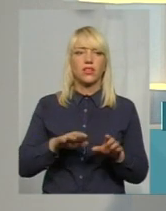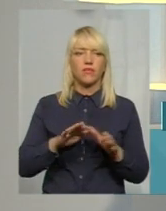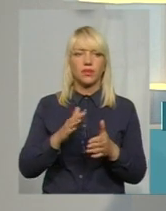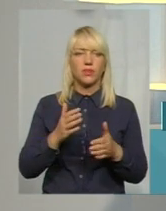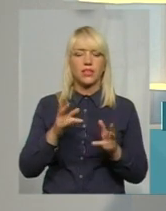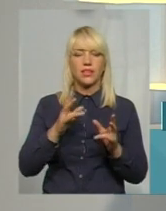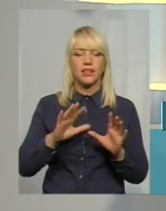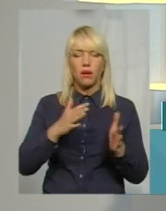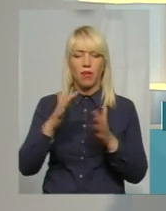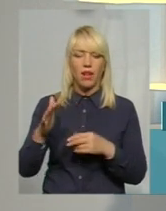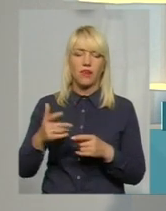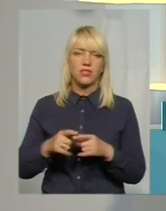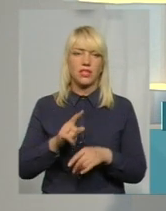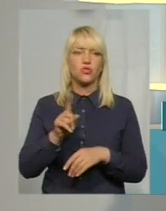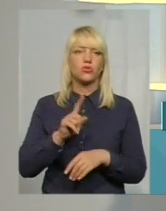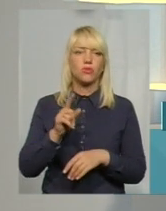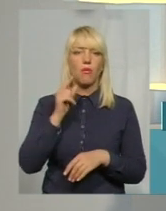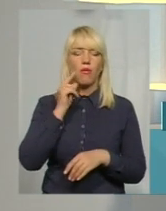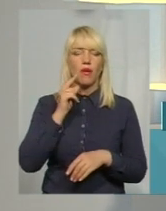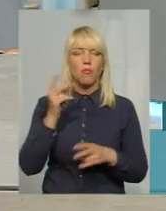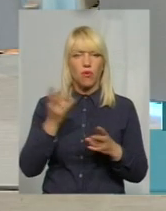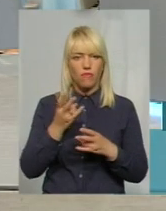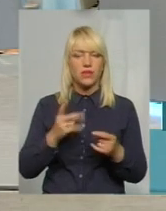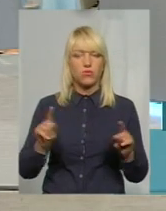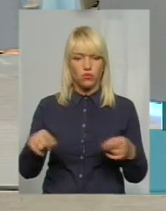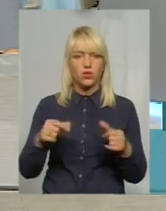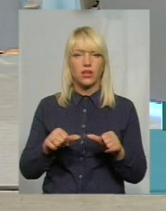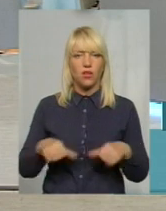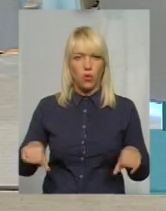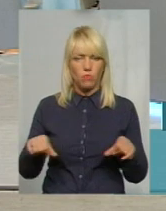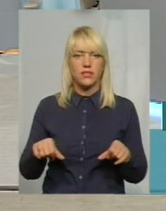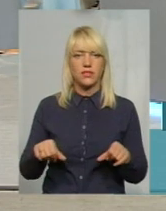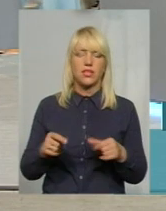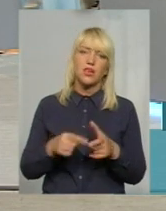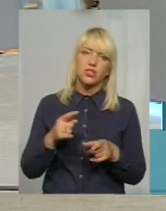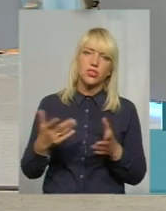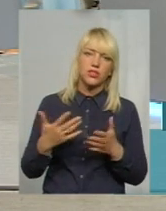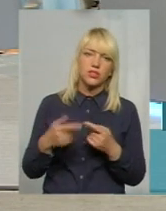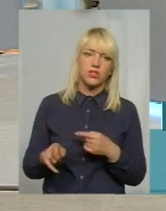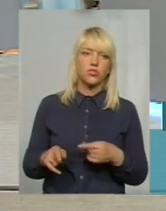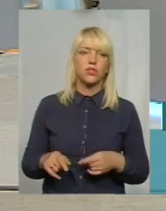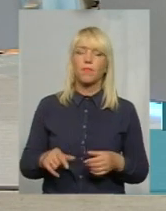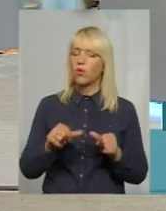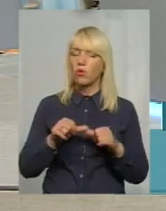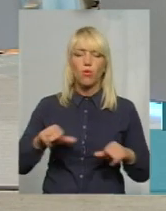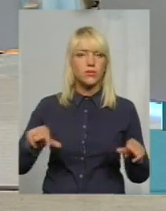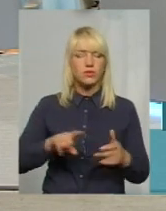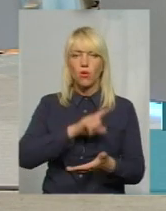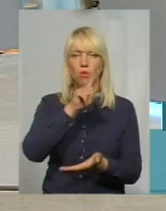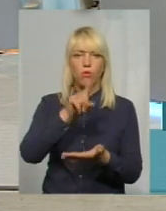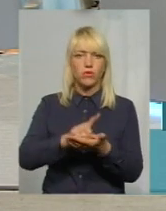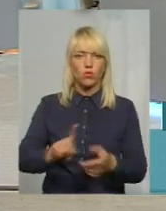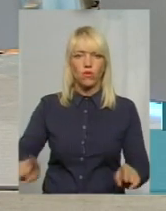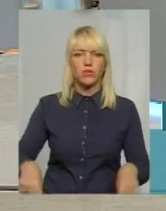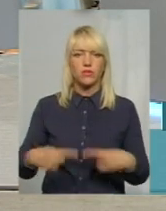пасічники утворювати ці комісії, ініціювати їх утворення? Чи якийсь інший спосіб? Комісія обов'язково створюється,